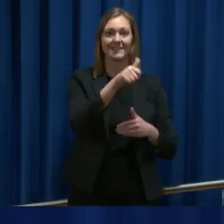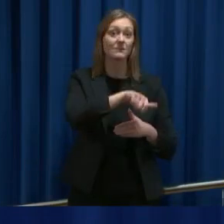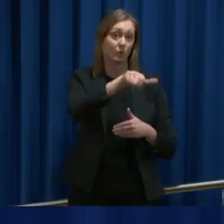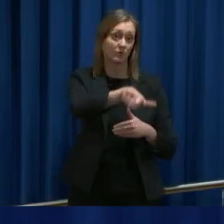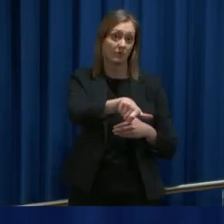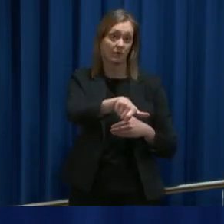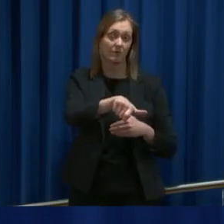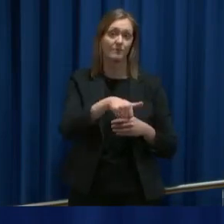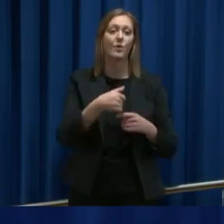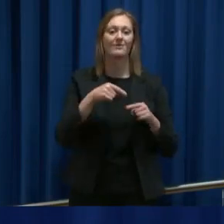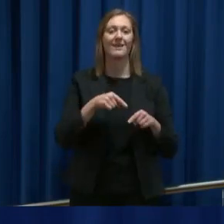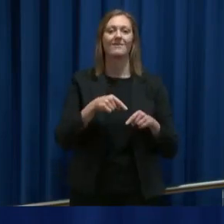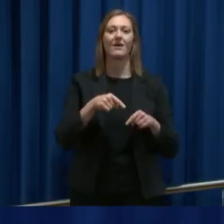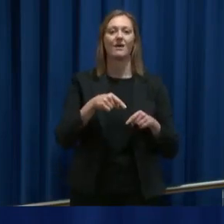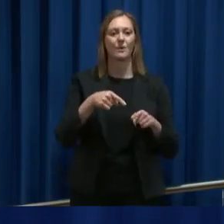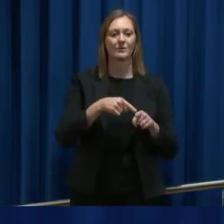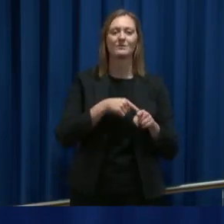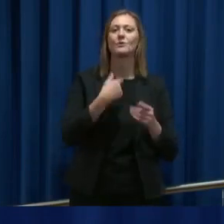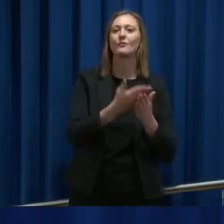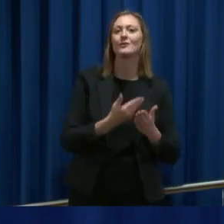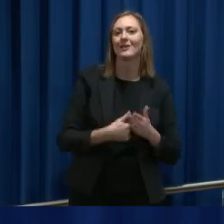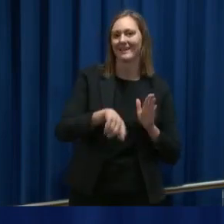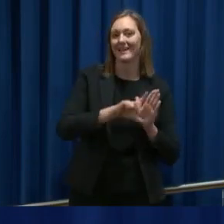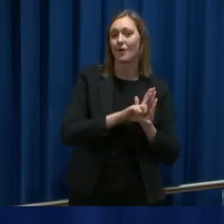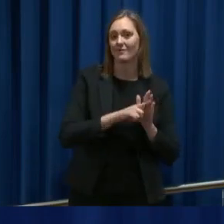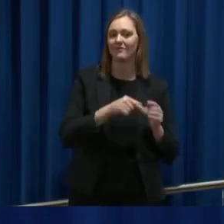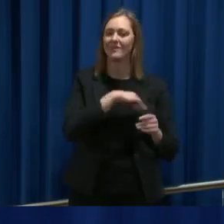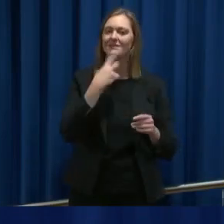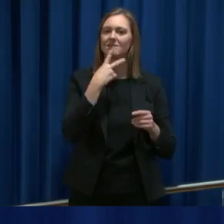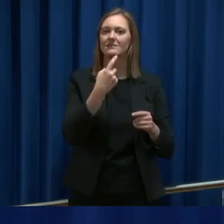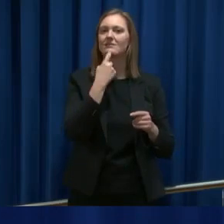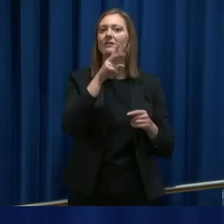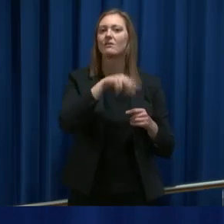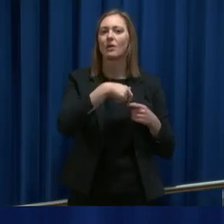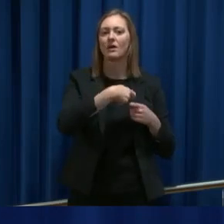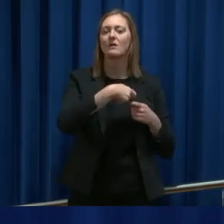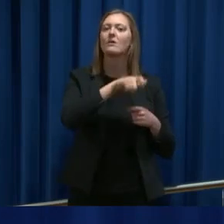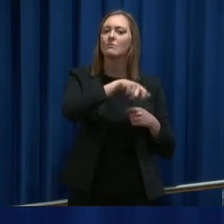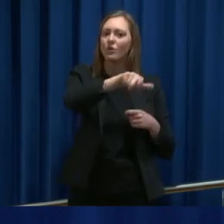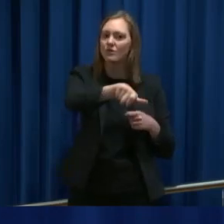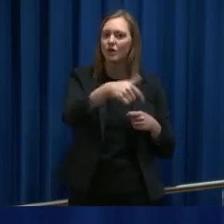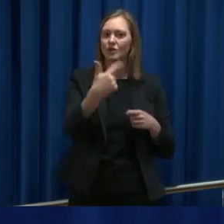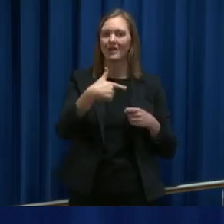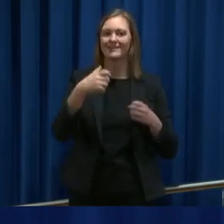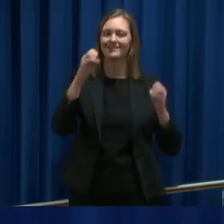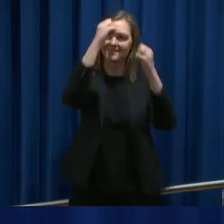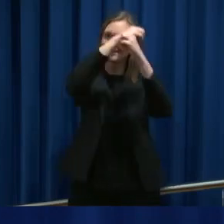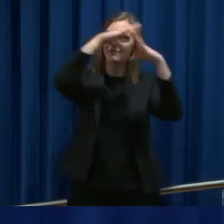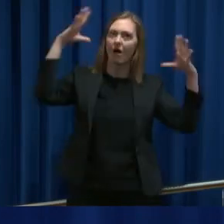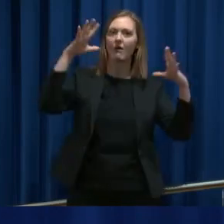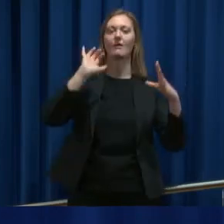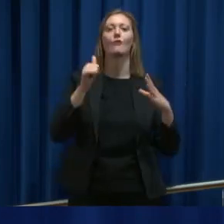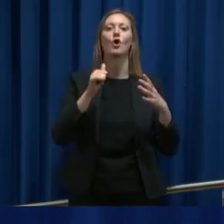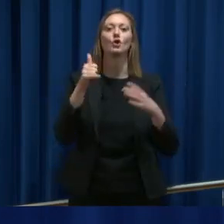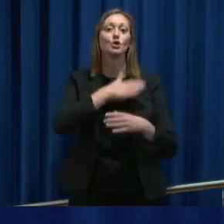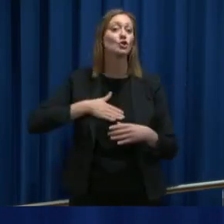også i og for seg forslaget i loven. vi, noen grunnen til tolv måneder for de forskriftene, jo at scenario for denne sykdommen, er